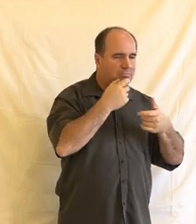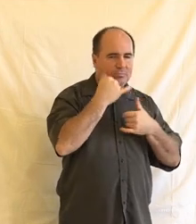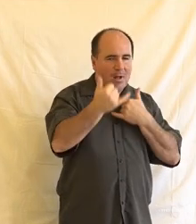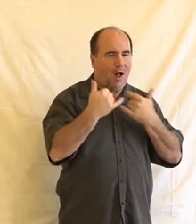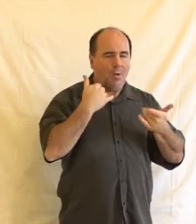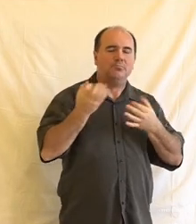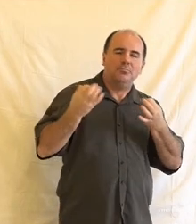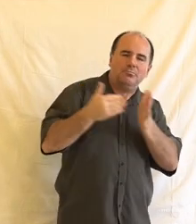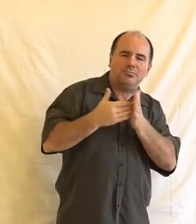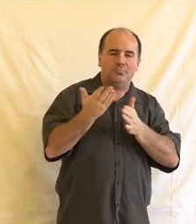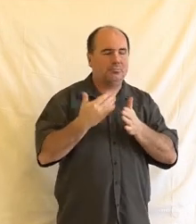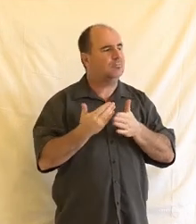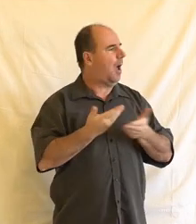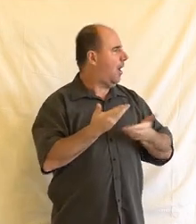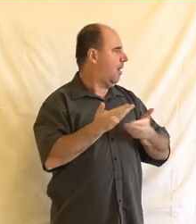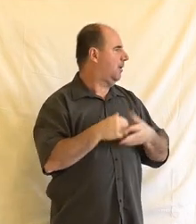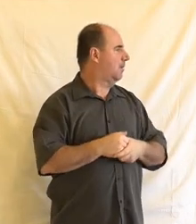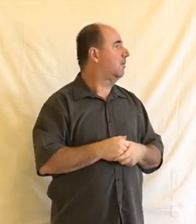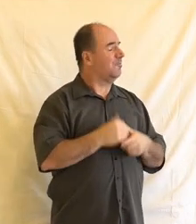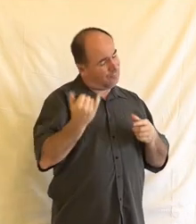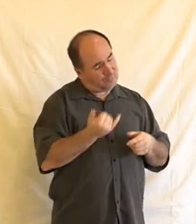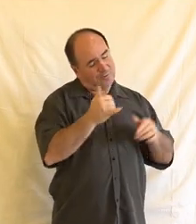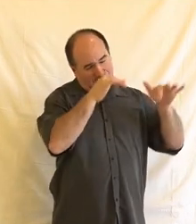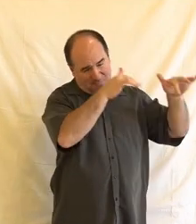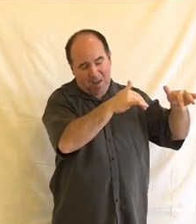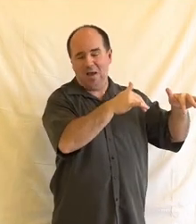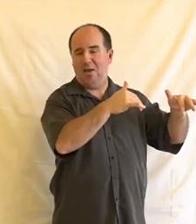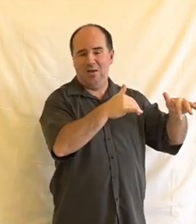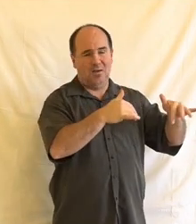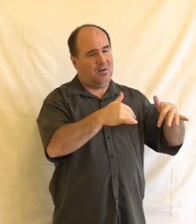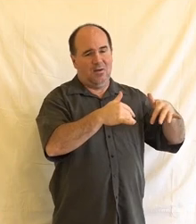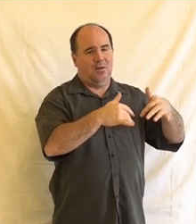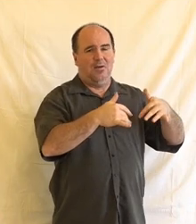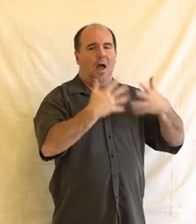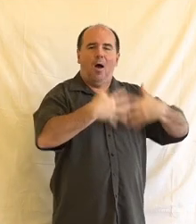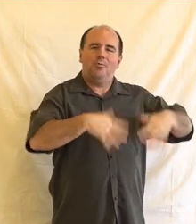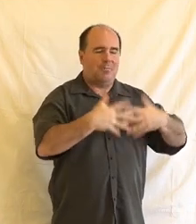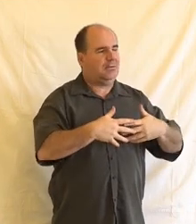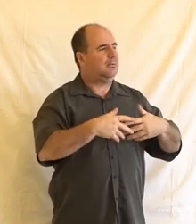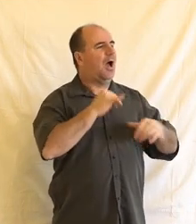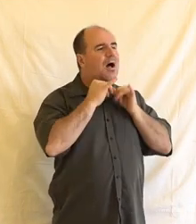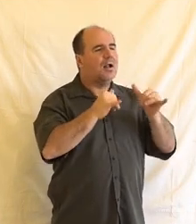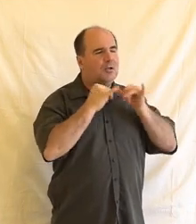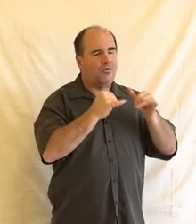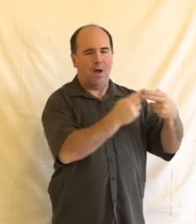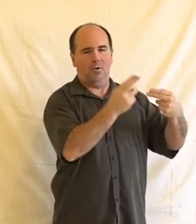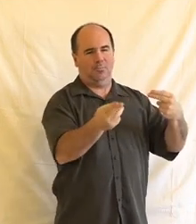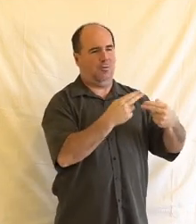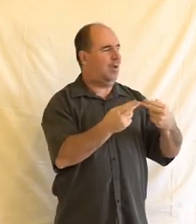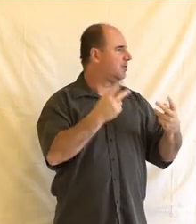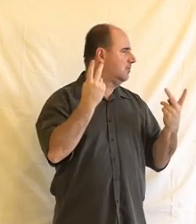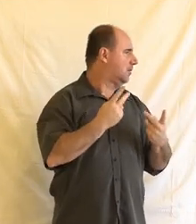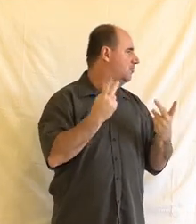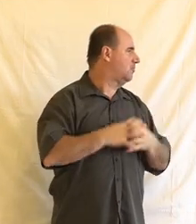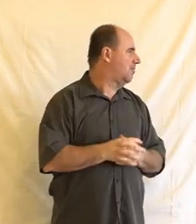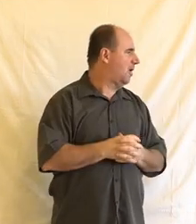hlasové jako defaultní věc, s kterou tam vždycky mají, no tak je proto, že i jejich řešení, která od nás mají, tak jsou jako úplně jiná. To není o tom, že mají